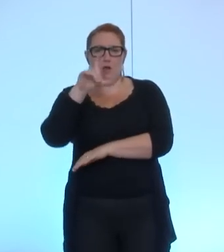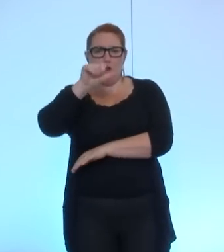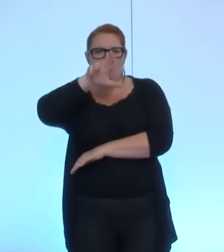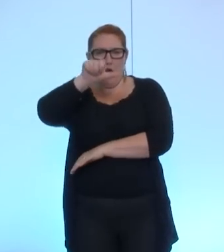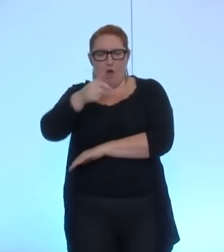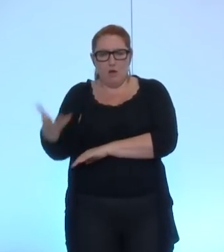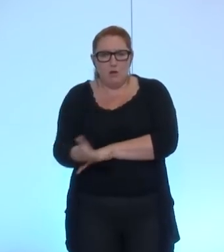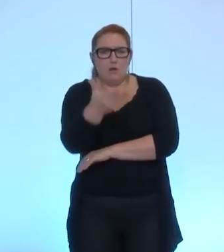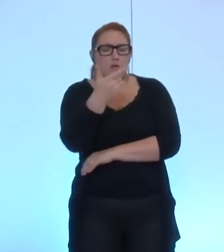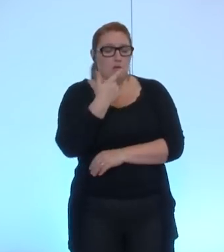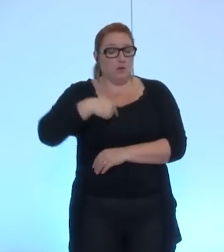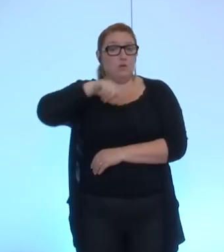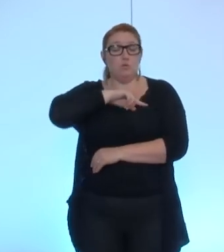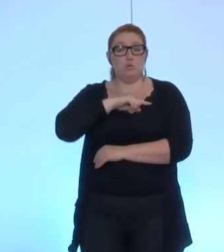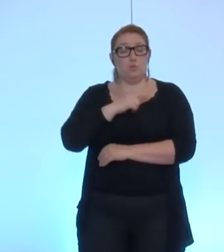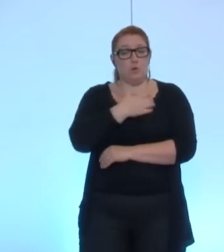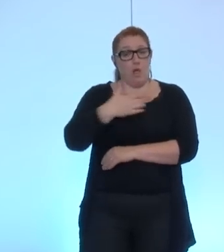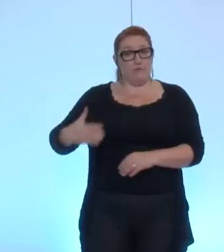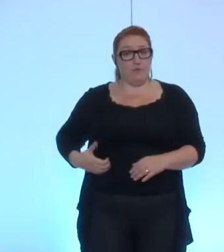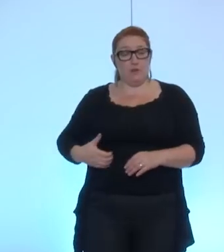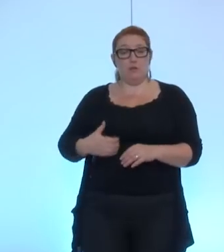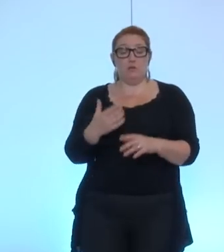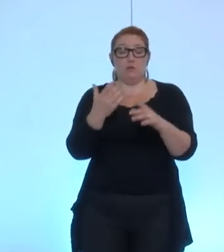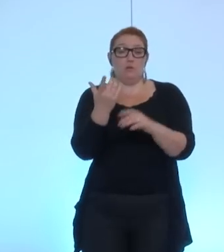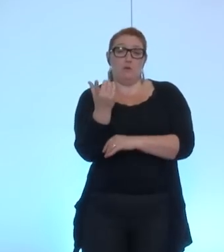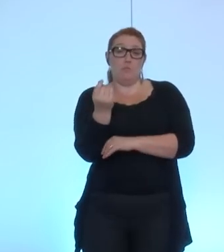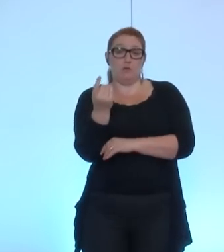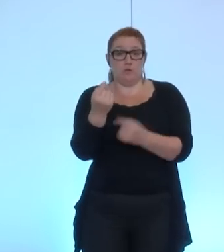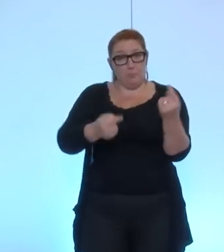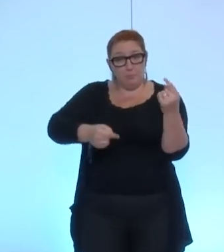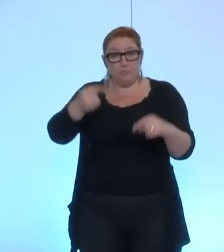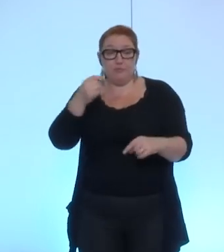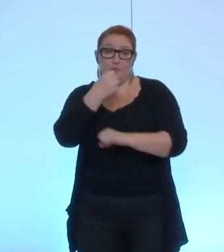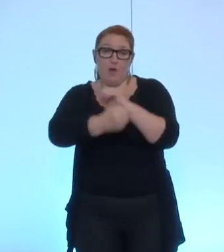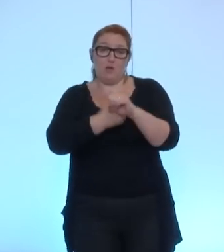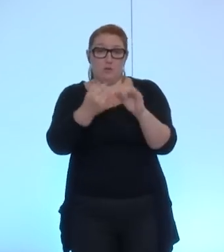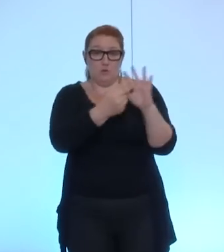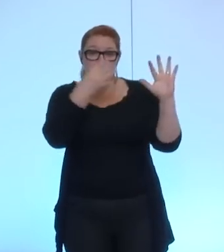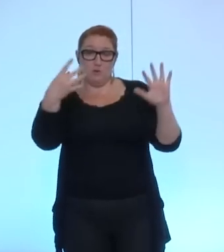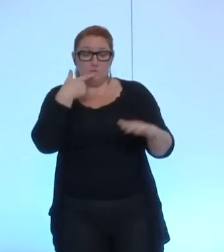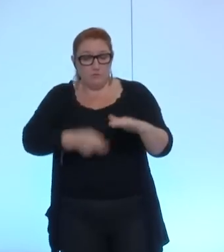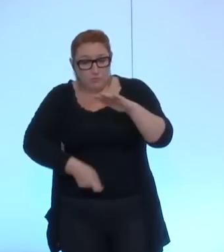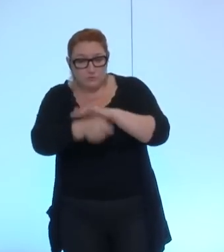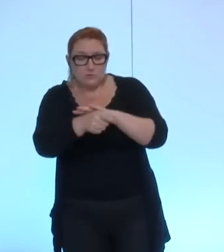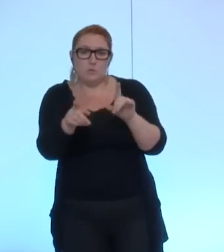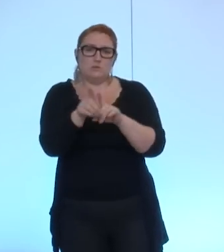cancéropole depuis 2009. Voilà. Donc, une subvention de fonctionnement, un soutien à la création de la chaire d'excellence de l'Institut Albert